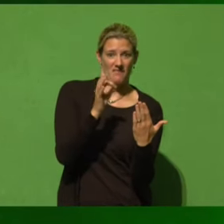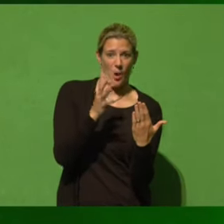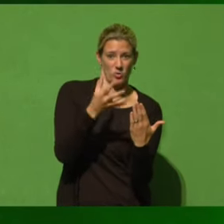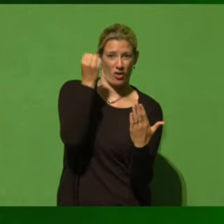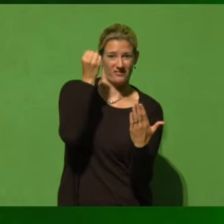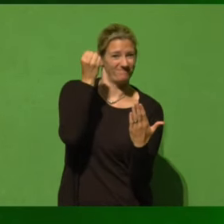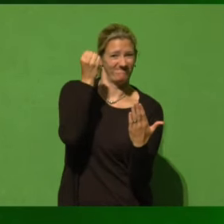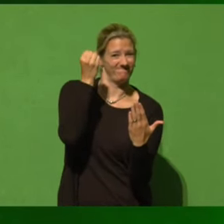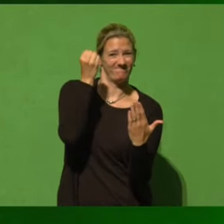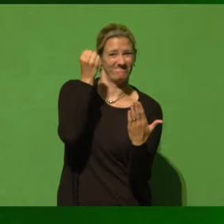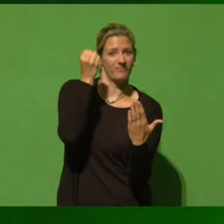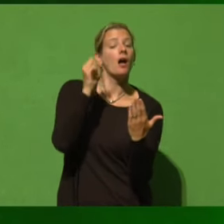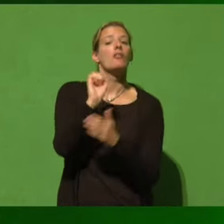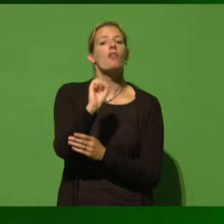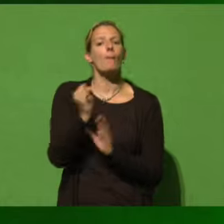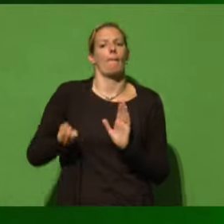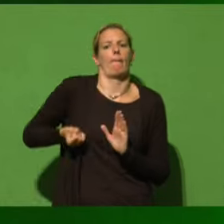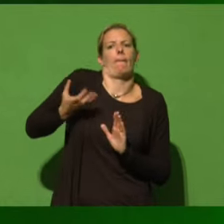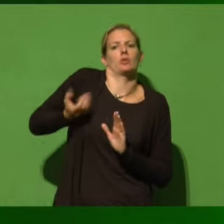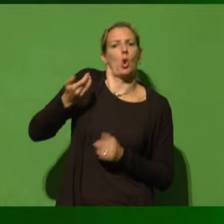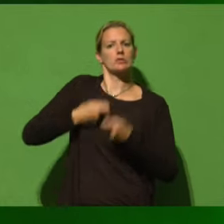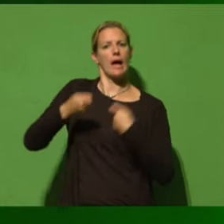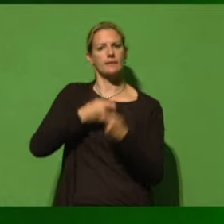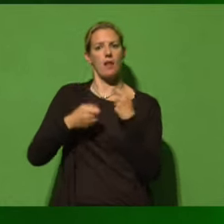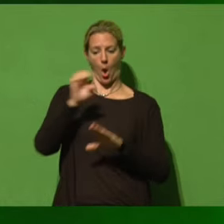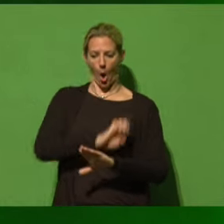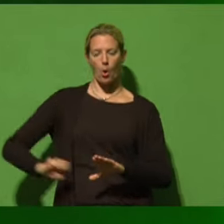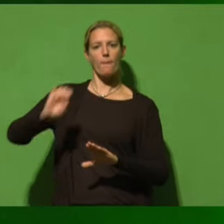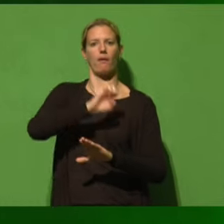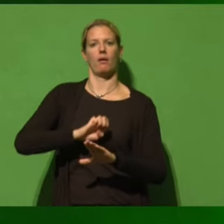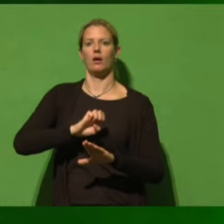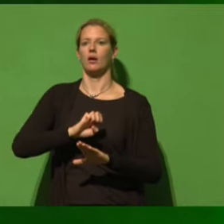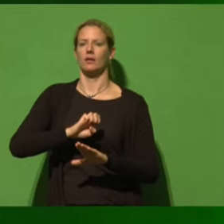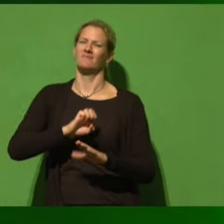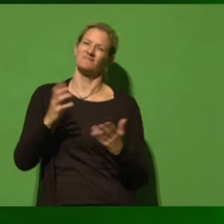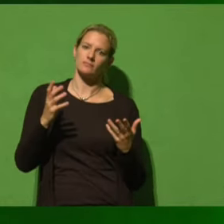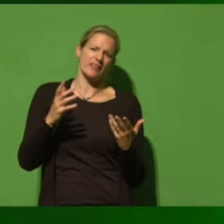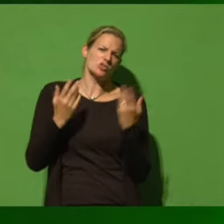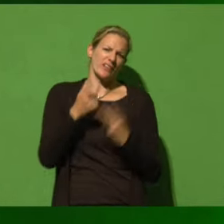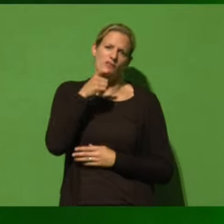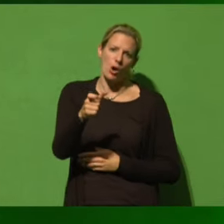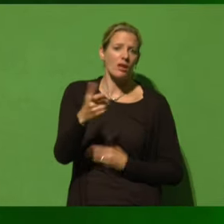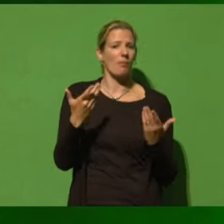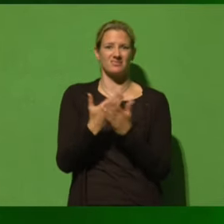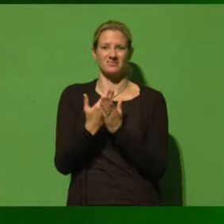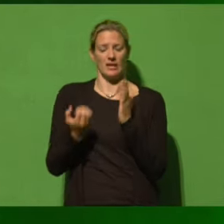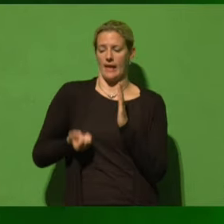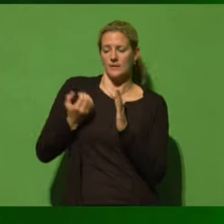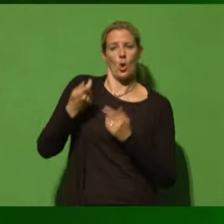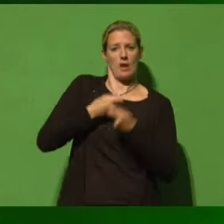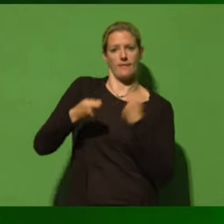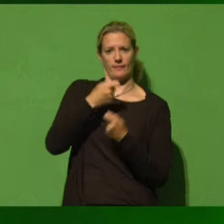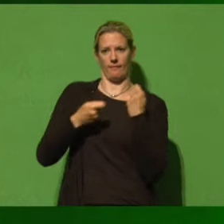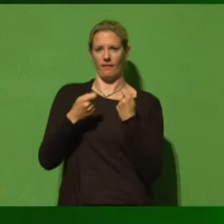Gefährdet ist sie deshalb, weil der Emissionshandel auf europäischer Ebene sperriger Begriff einfach so zerlöchert worden ist von Lobbyisten,